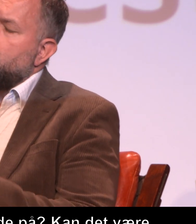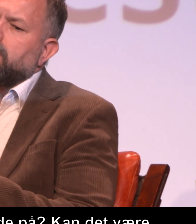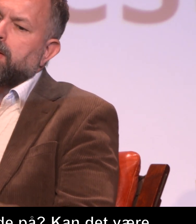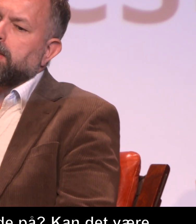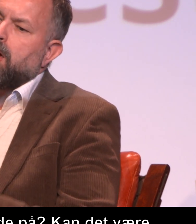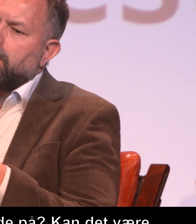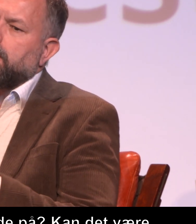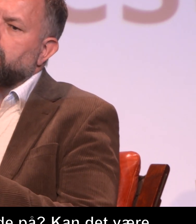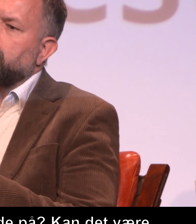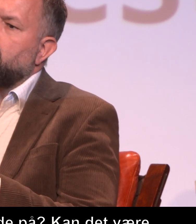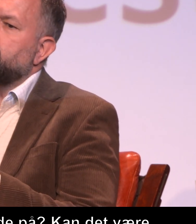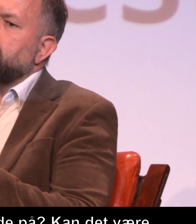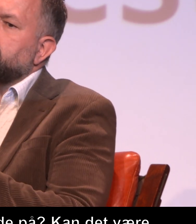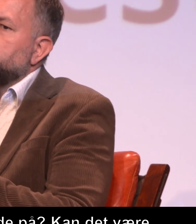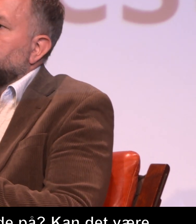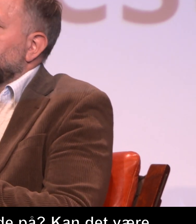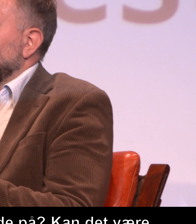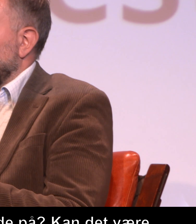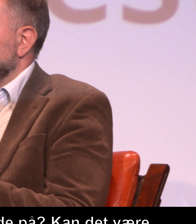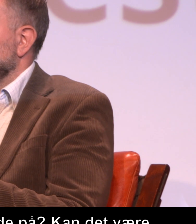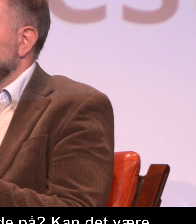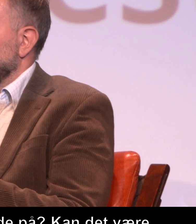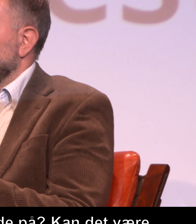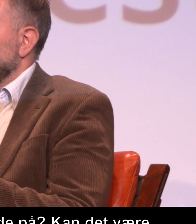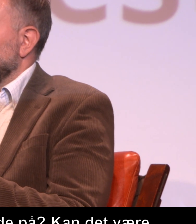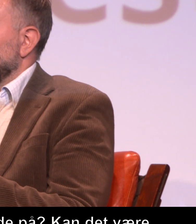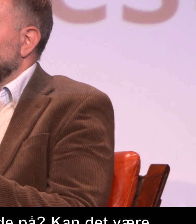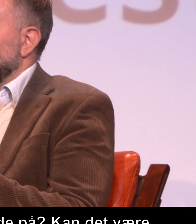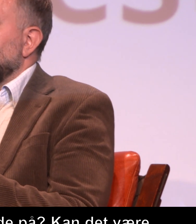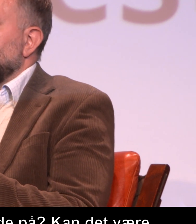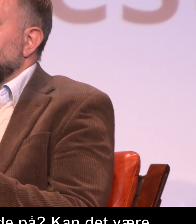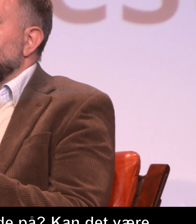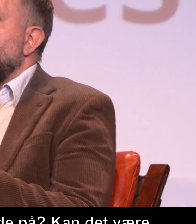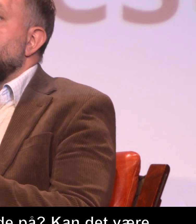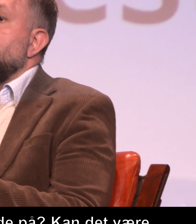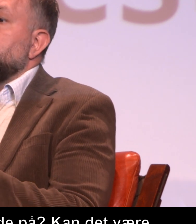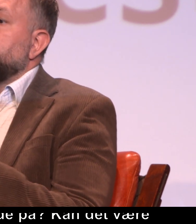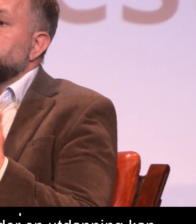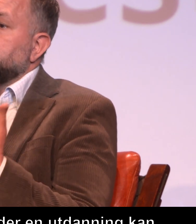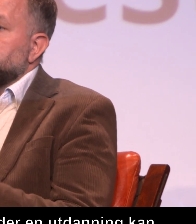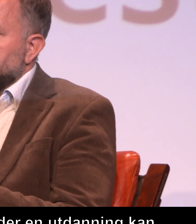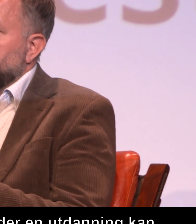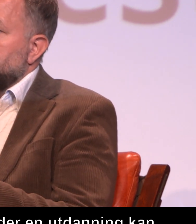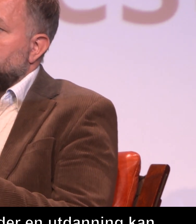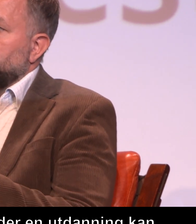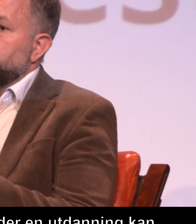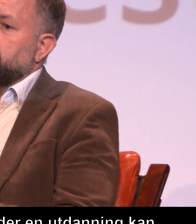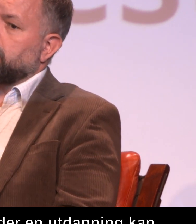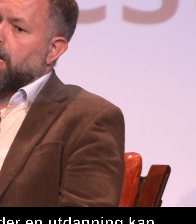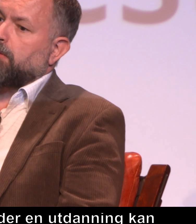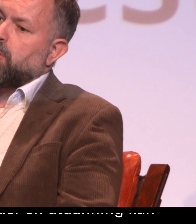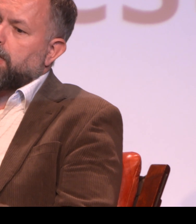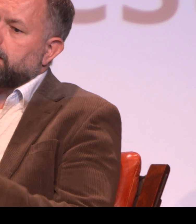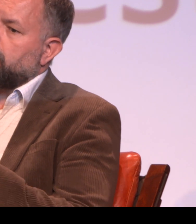Så da må alle kunne svare på dette selv, så dette handler jo om at hva skal kunne representere arbeidsgivere,